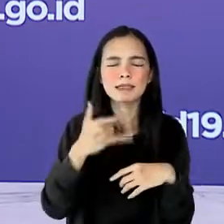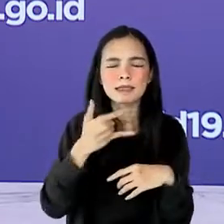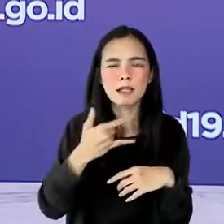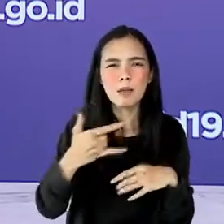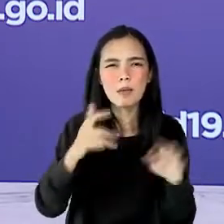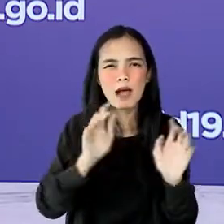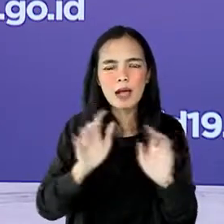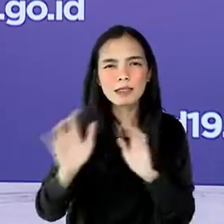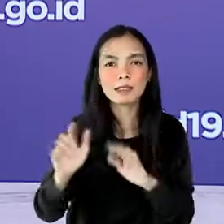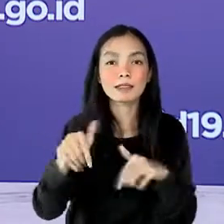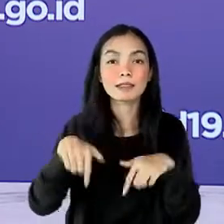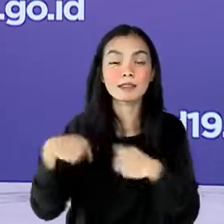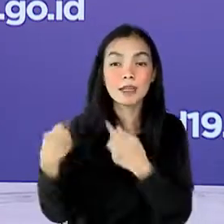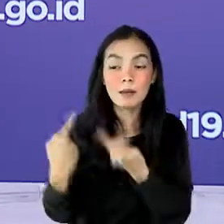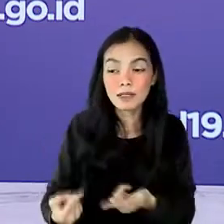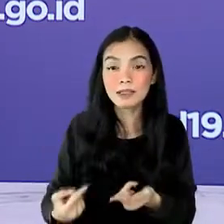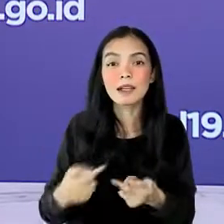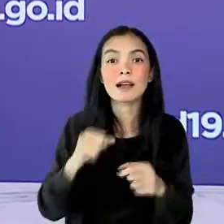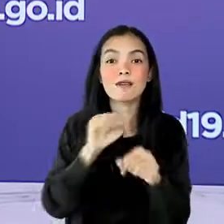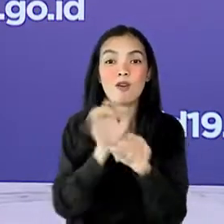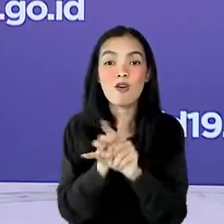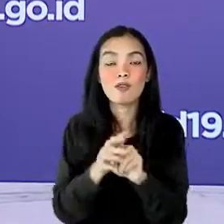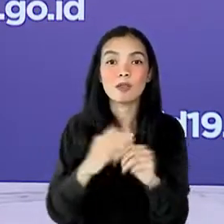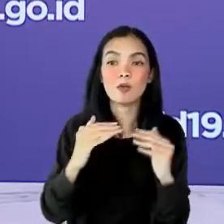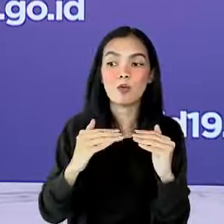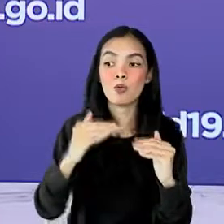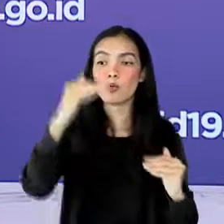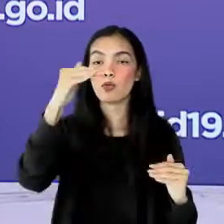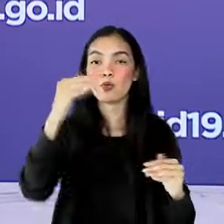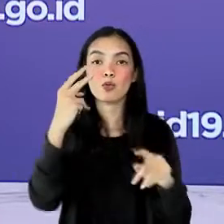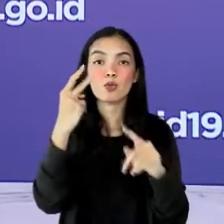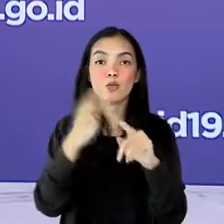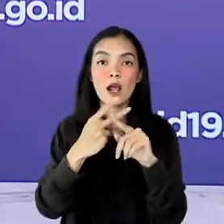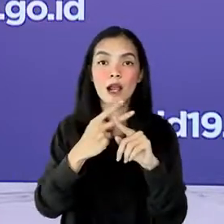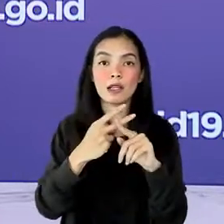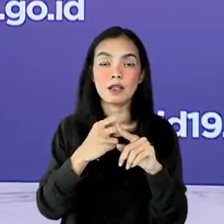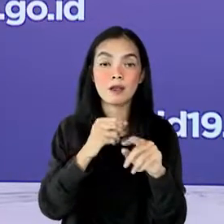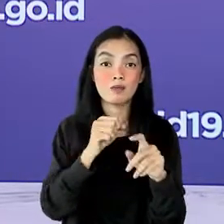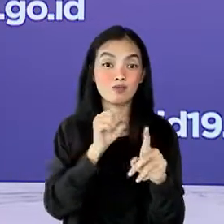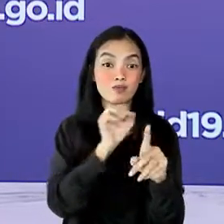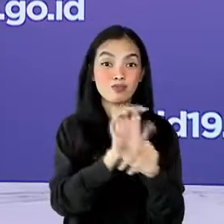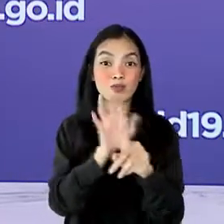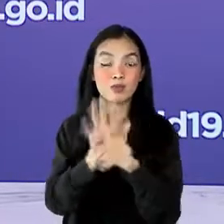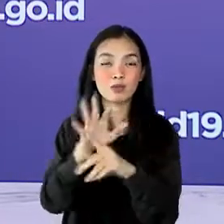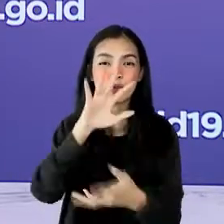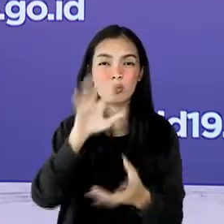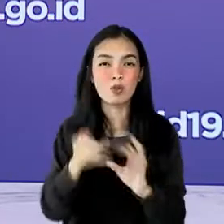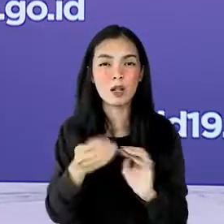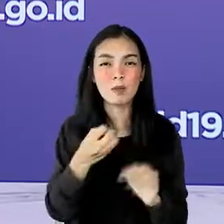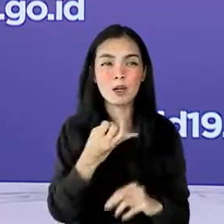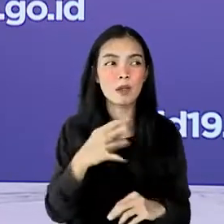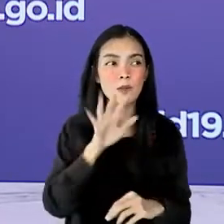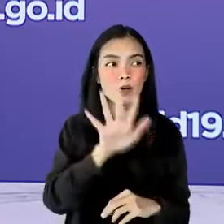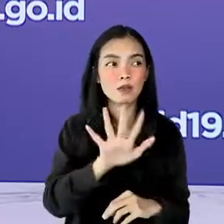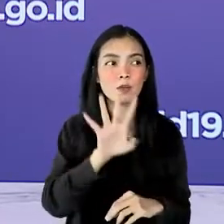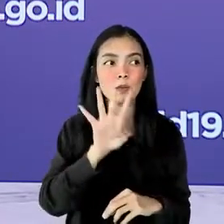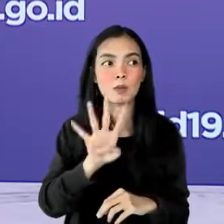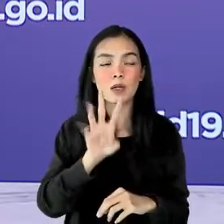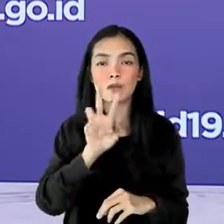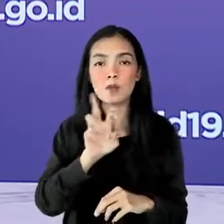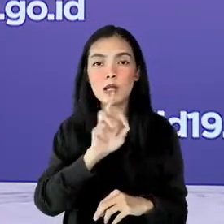mengalami peningkatan hingga dua kali lipat dengan jumlah kasus aktif 542